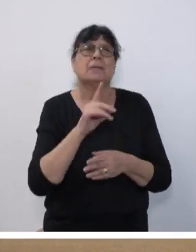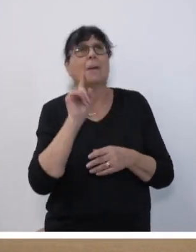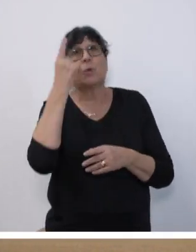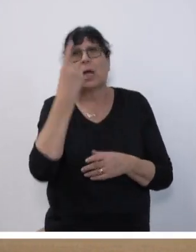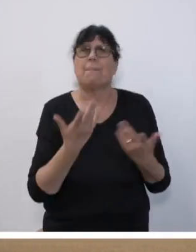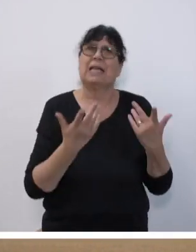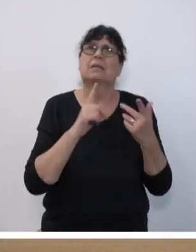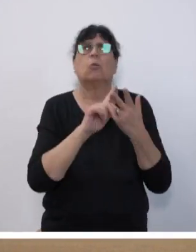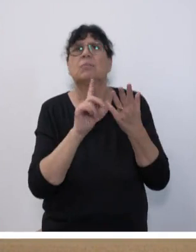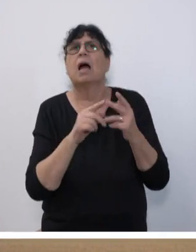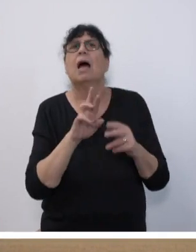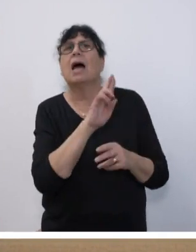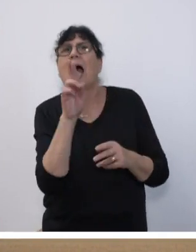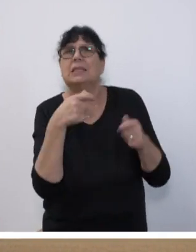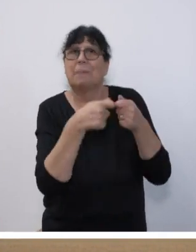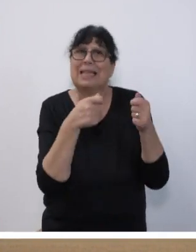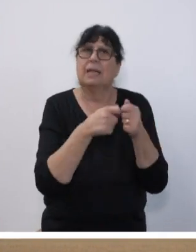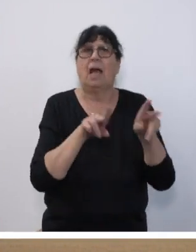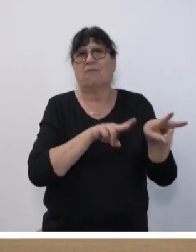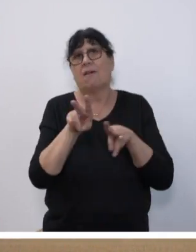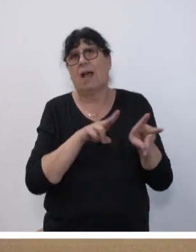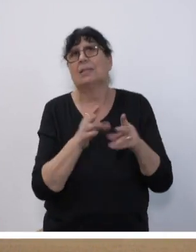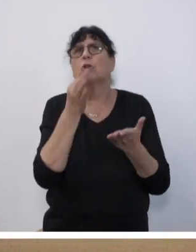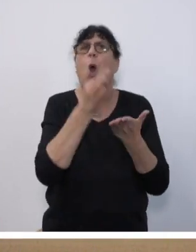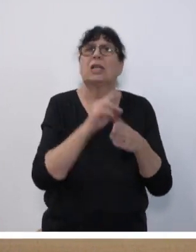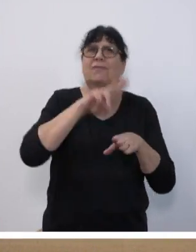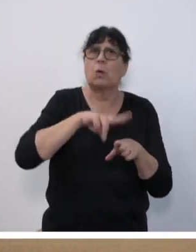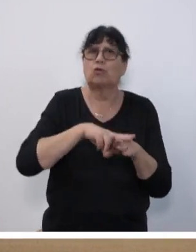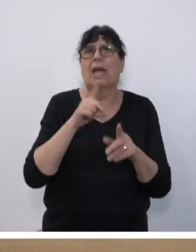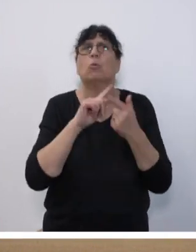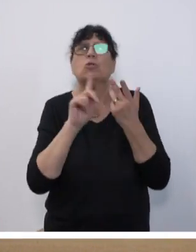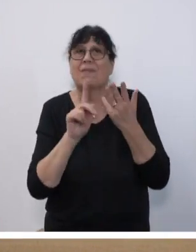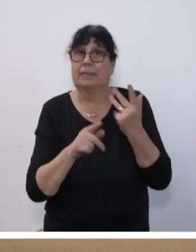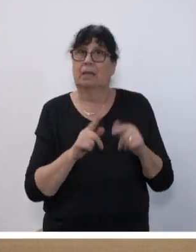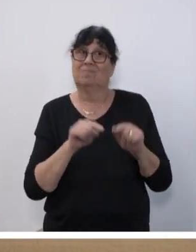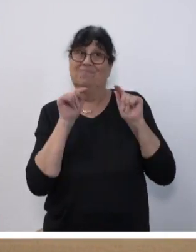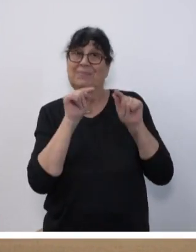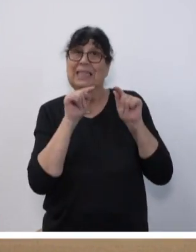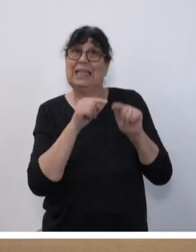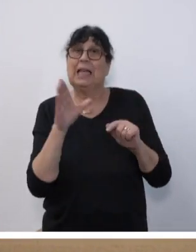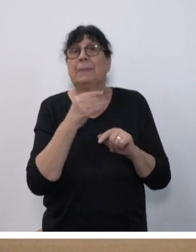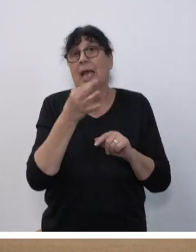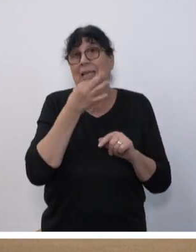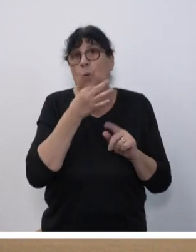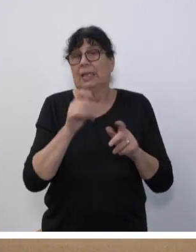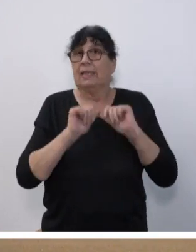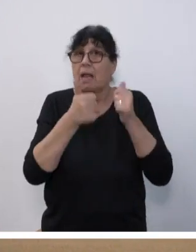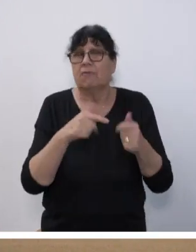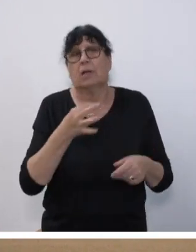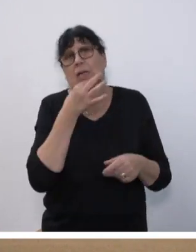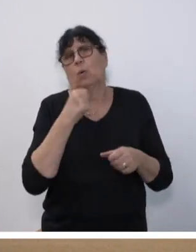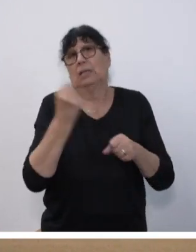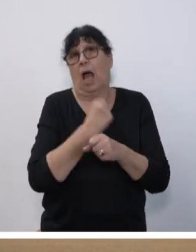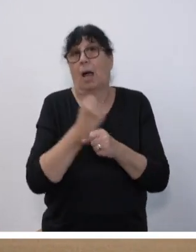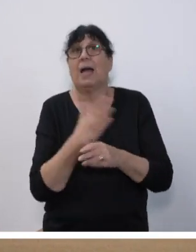Ratsmitglieder, die Verwaltung, die Ortsvorsteherinnen und Ortsvorsteher, das sind diejenigen mit der Jugendhilfe, mit der Jugendarbeit vor